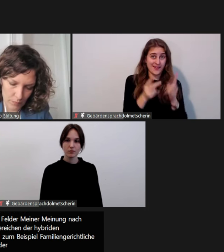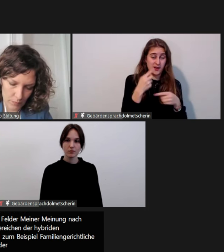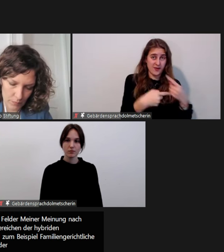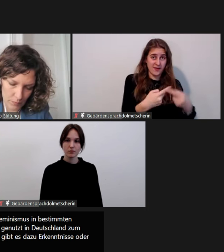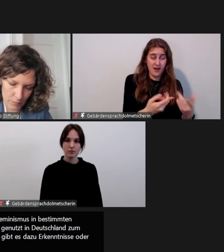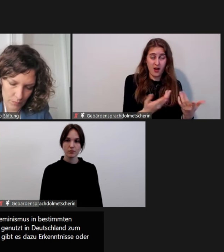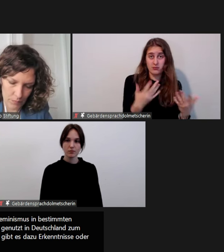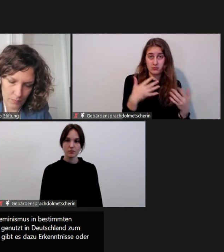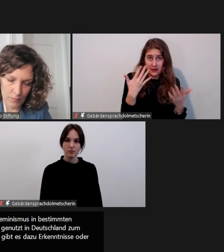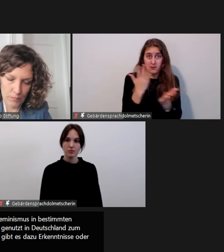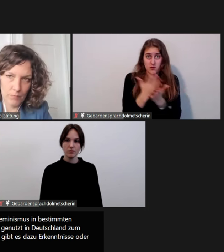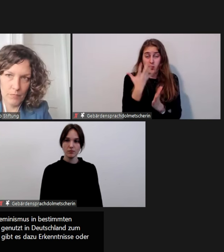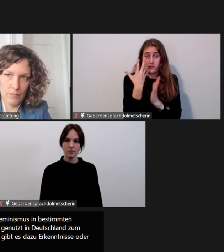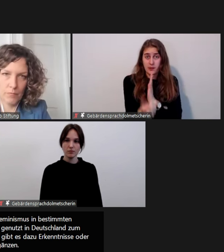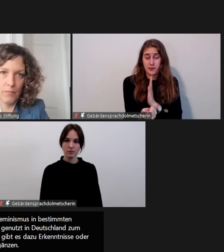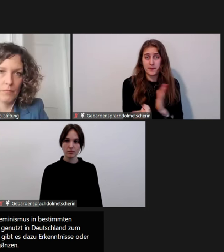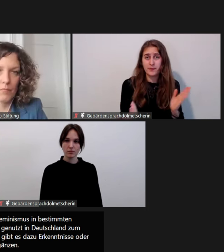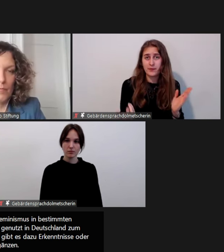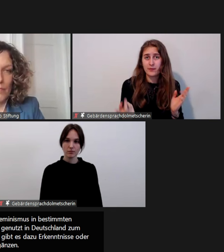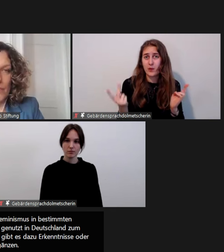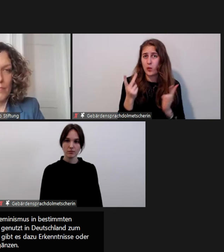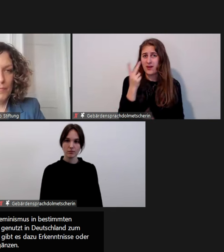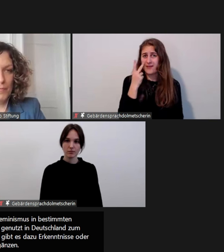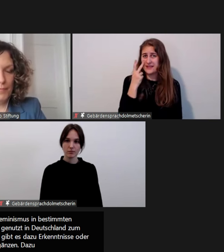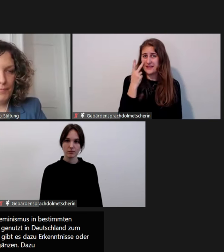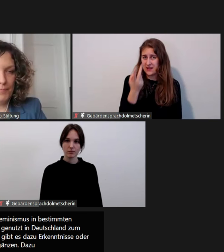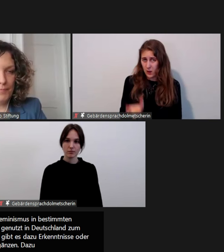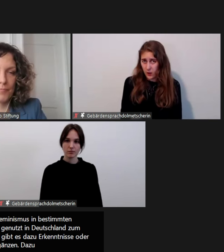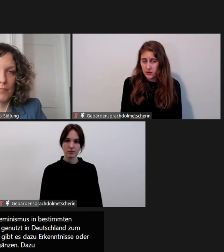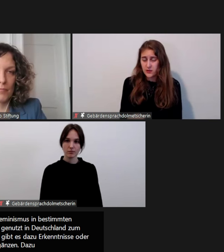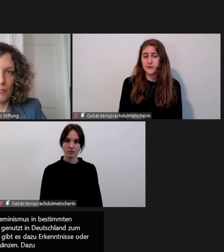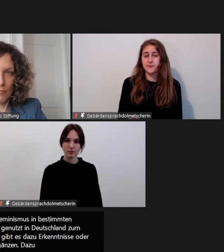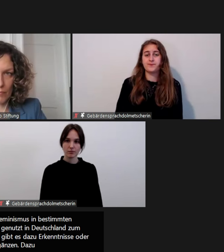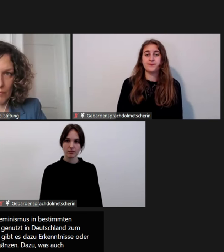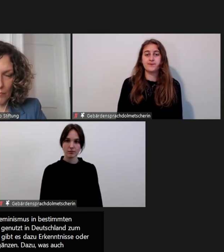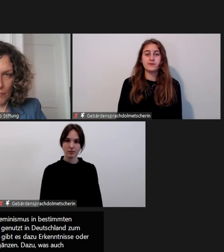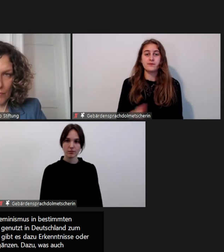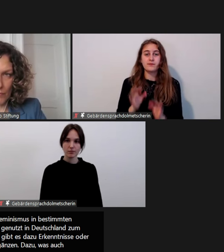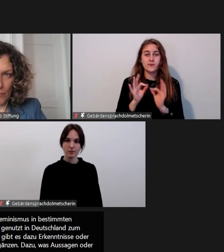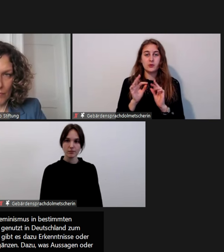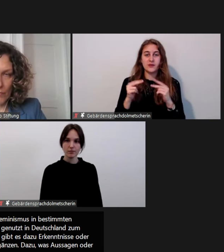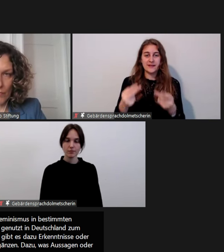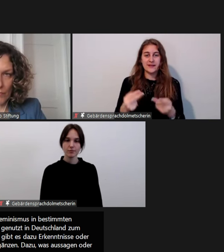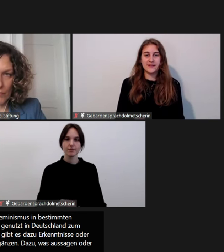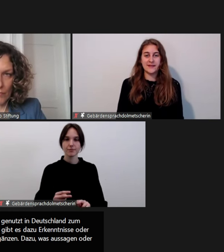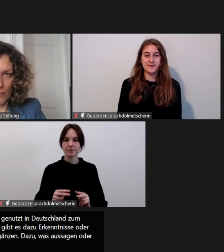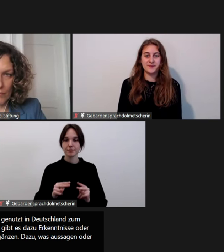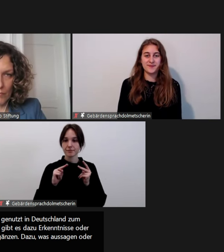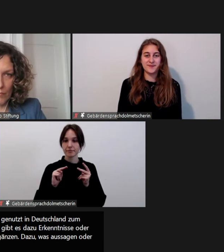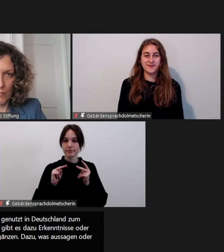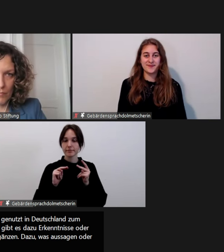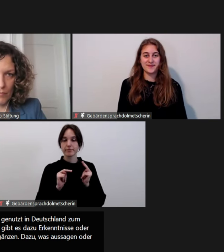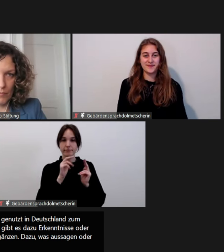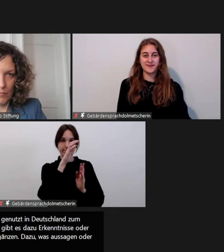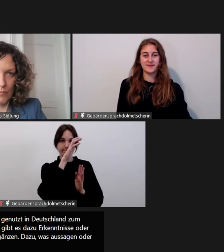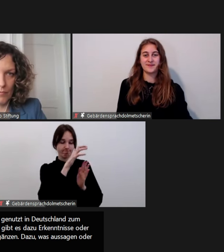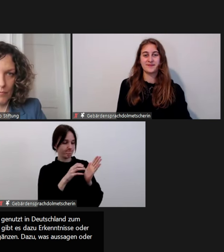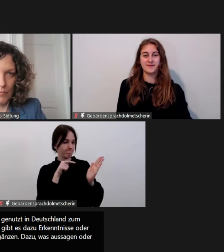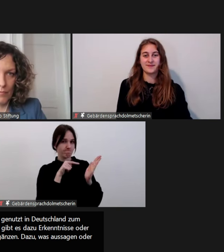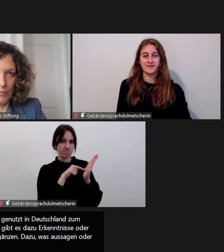kann das Lagebild, würde ich jetzt ergänzen, dazu was Aussagen oder da schon Hinweise uns liefern?